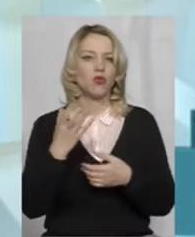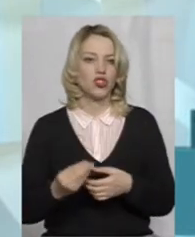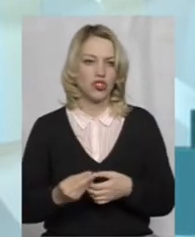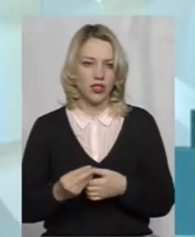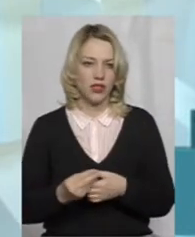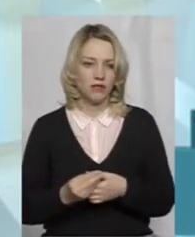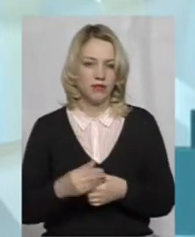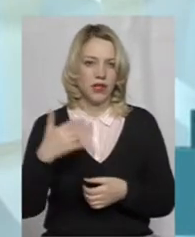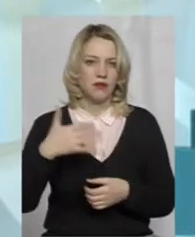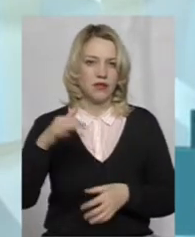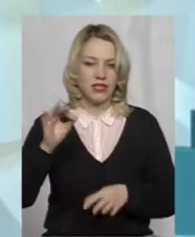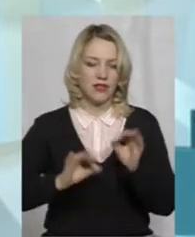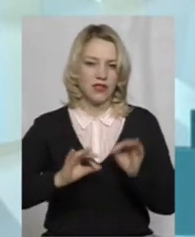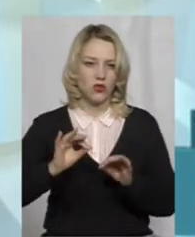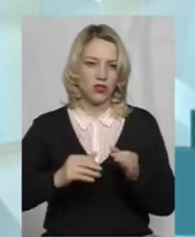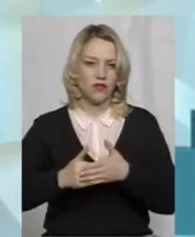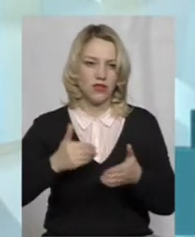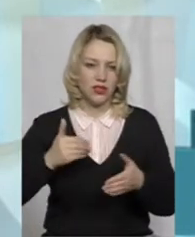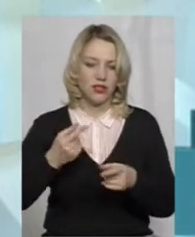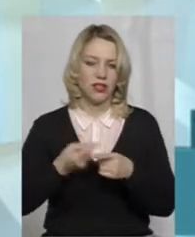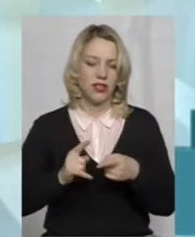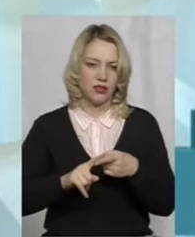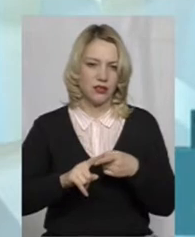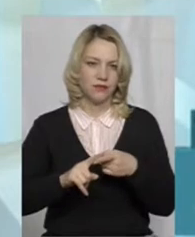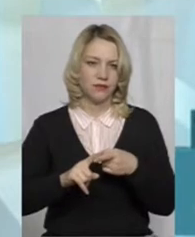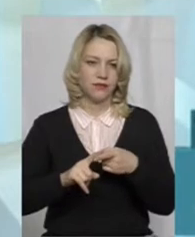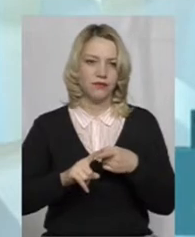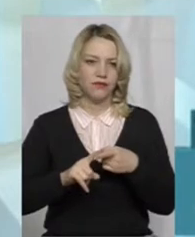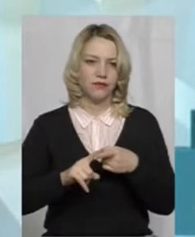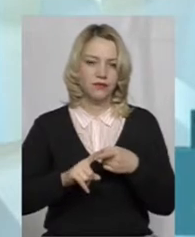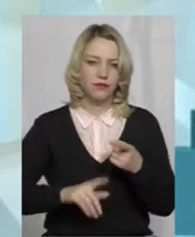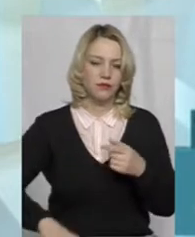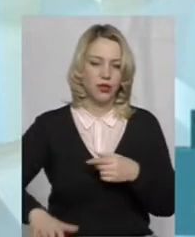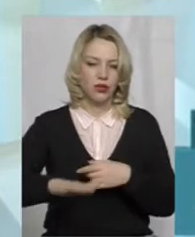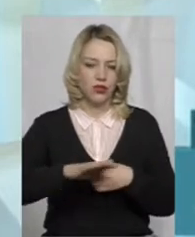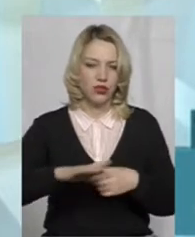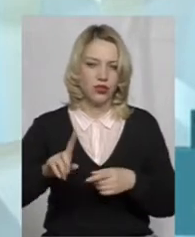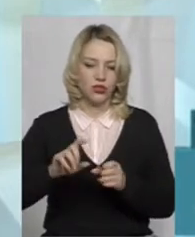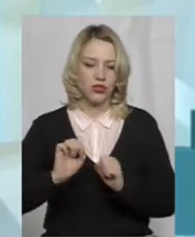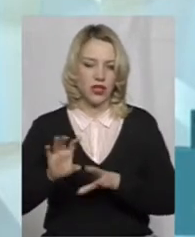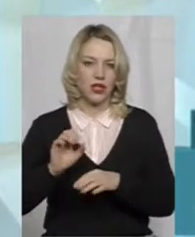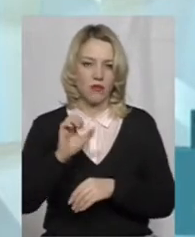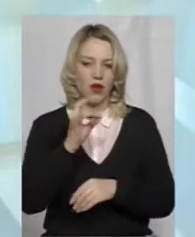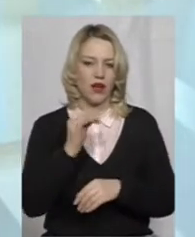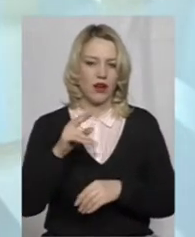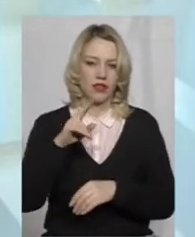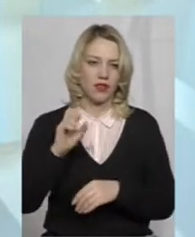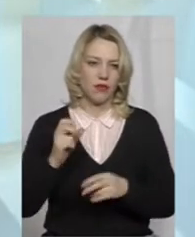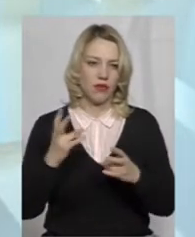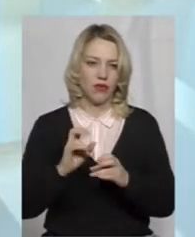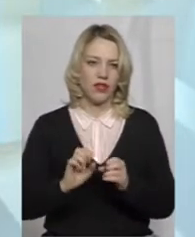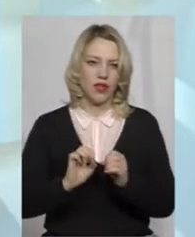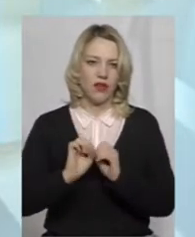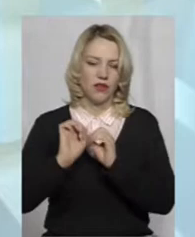50% від тих, той площі, що ми здаємо в аренду, ще повинно віддати